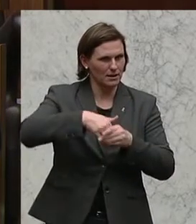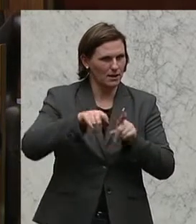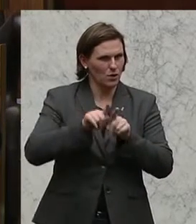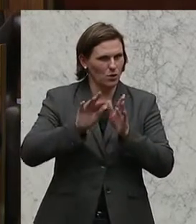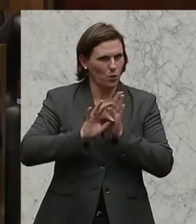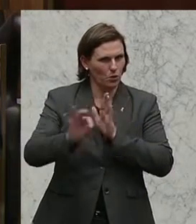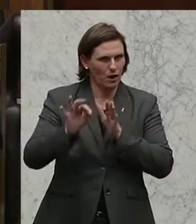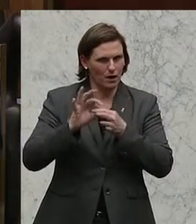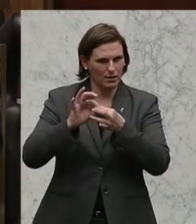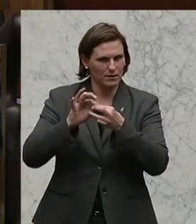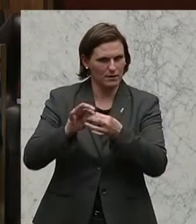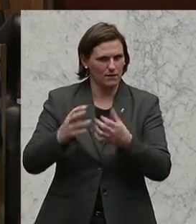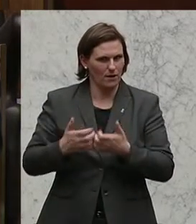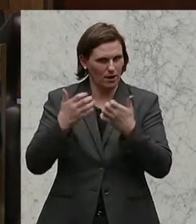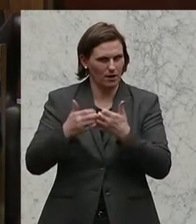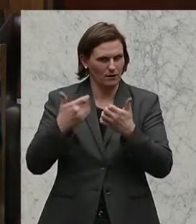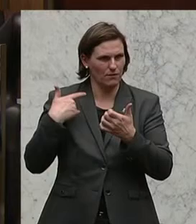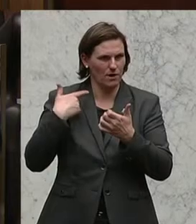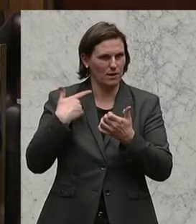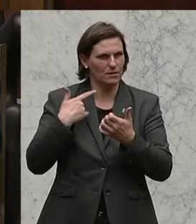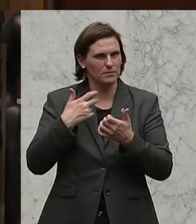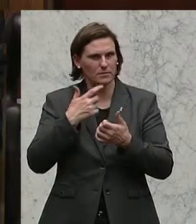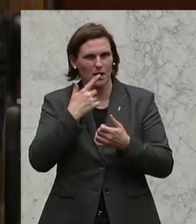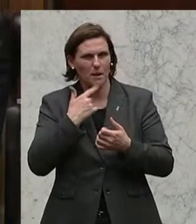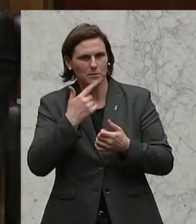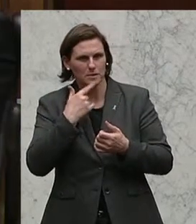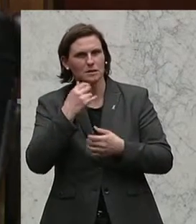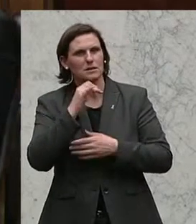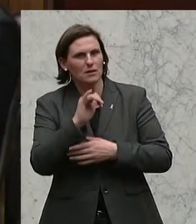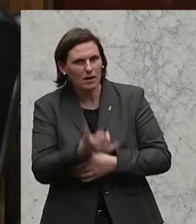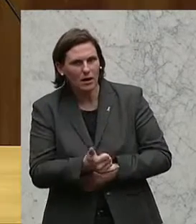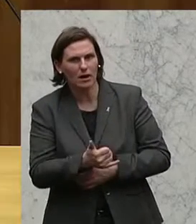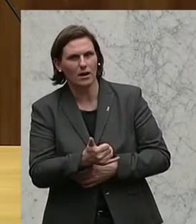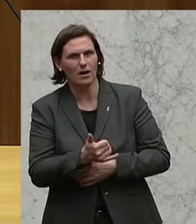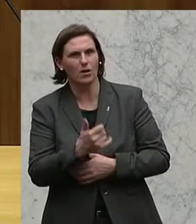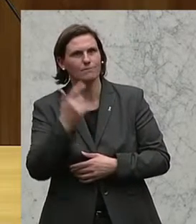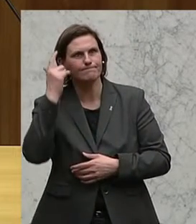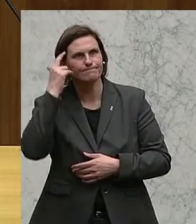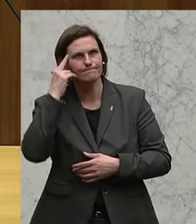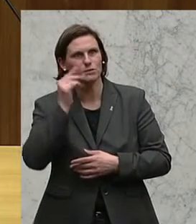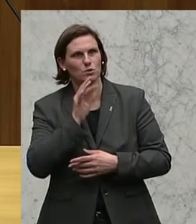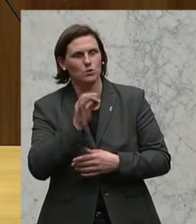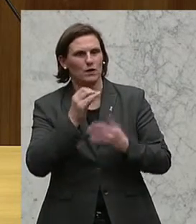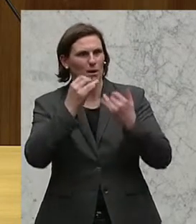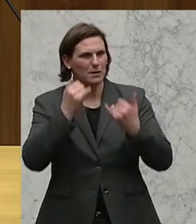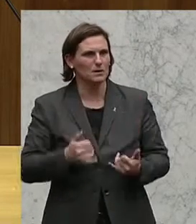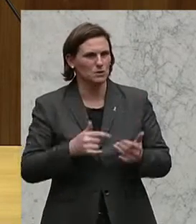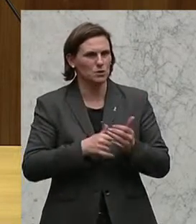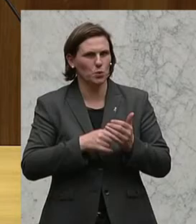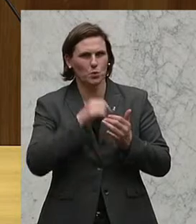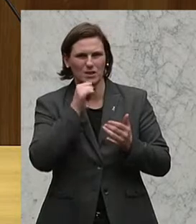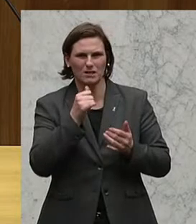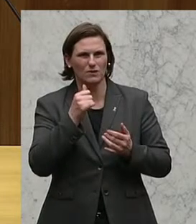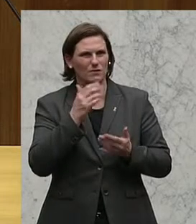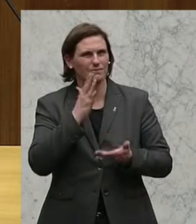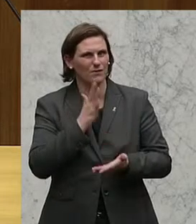bezogene Waren gegangen ist, die in der Intention richtig sind, aber zu dem derzeitigen Stand noch nicht ausgereift.